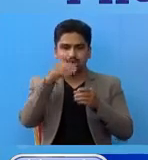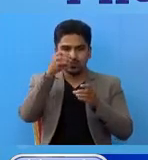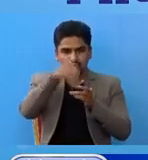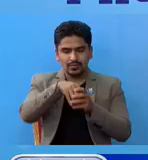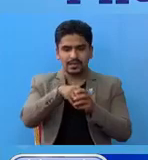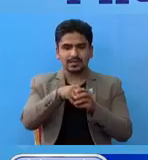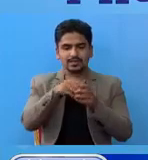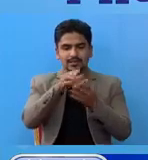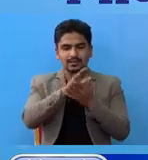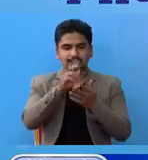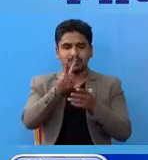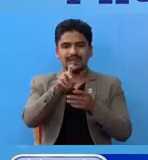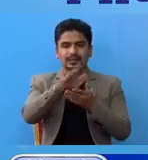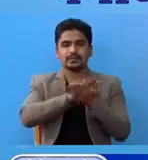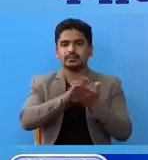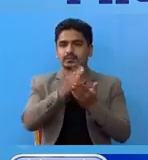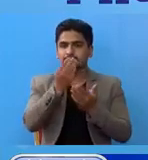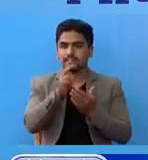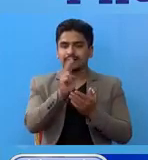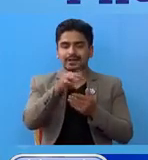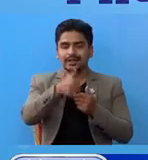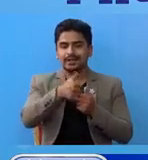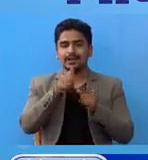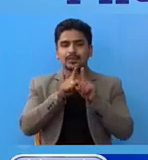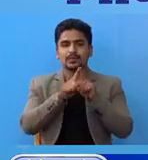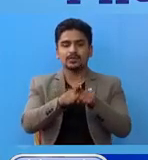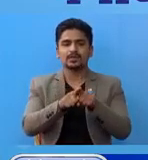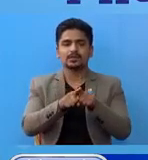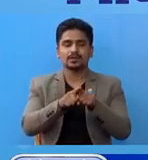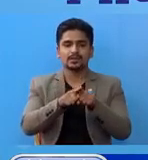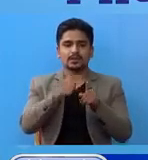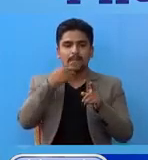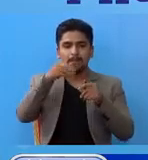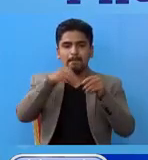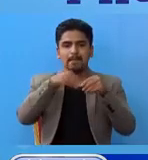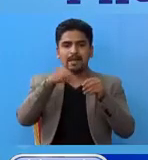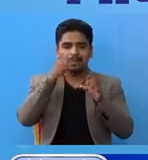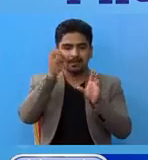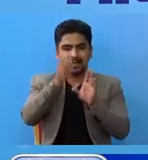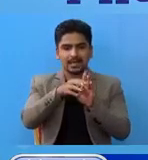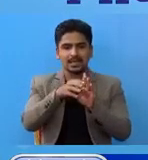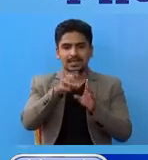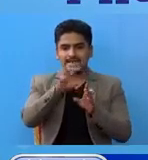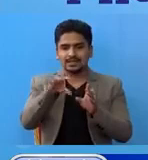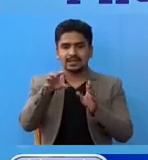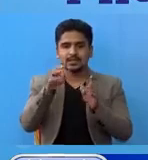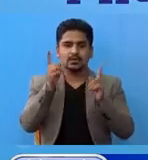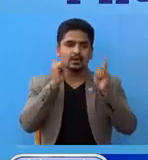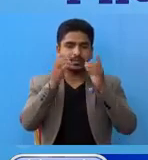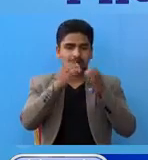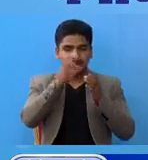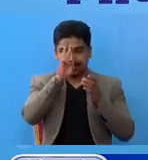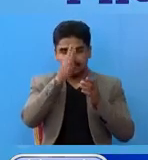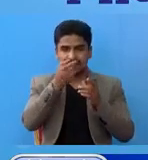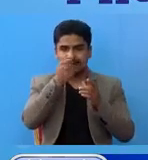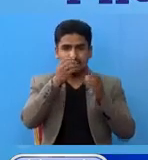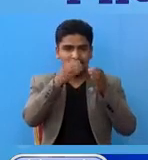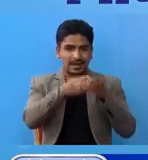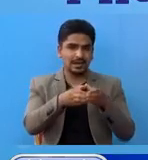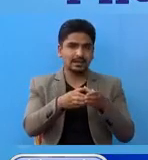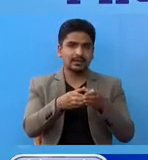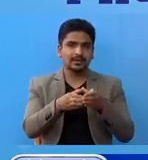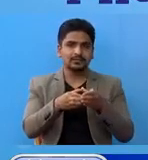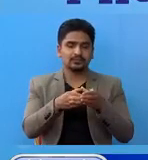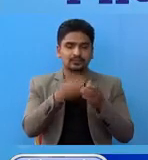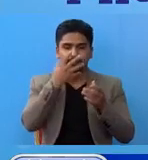संक्रमी धुन्छा रत्यसलाई रामरो संगा प्लास्टिक मा राकी थानिये नगर पालीका वा गाउपालीका को